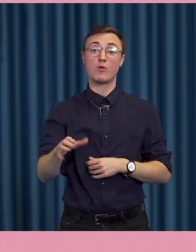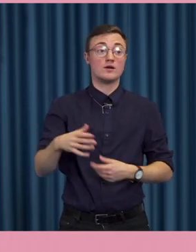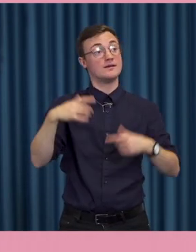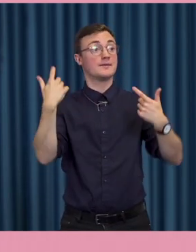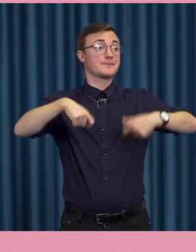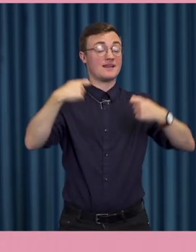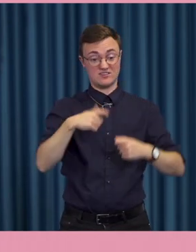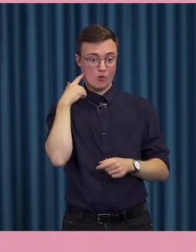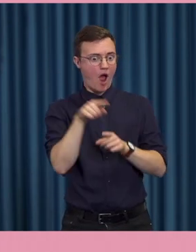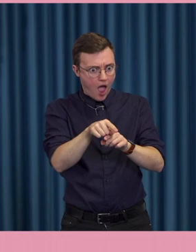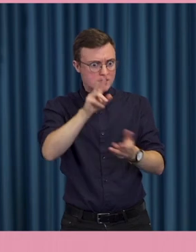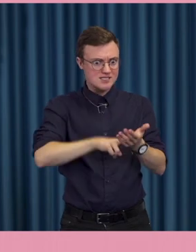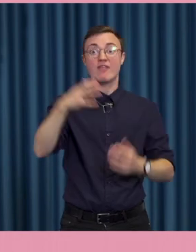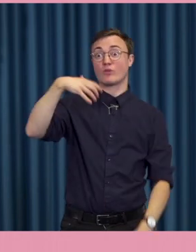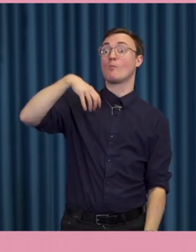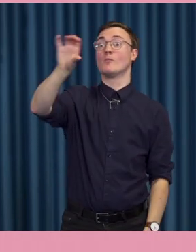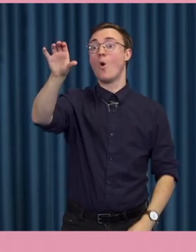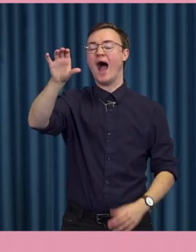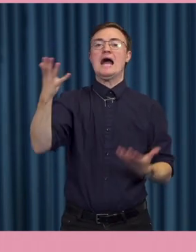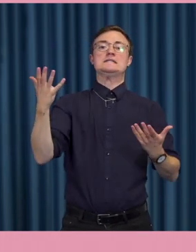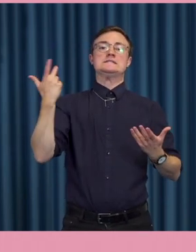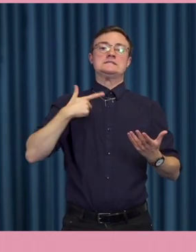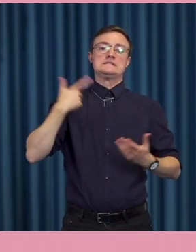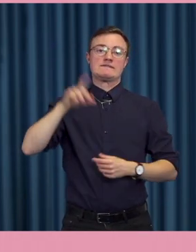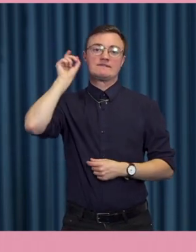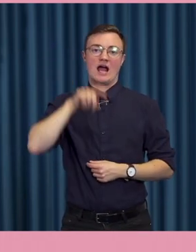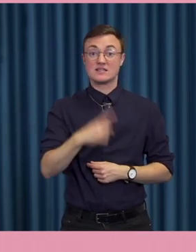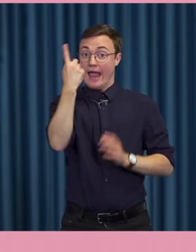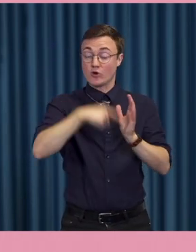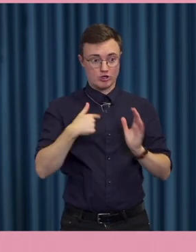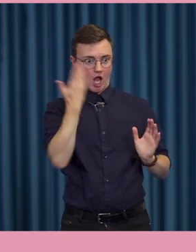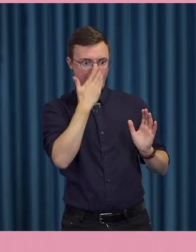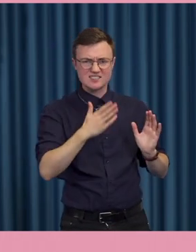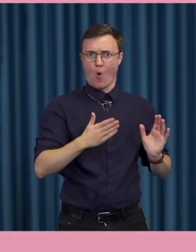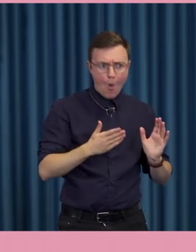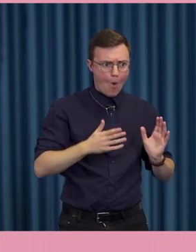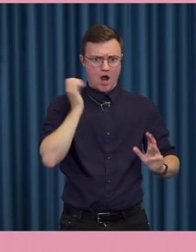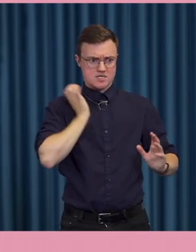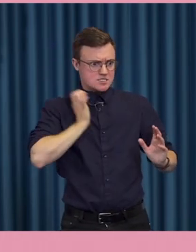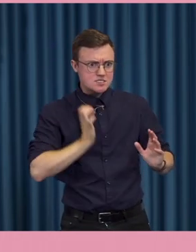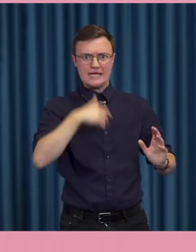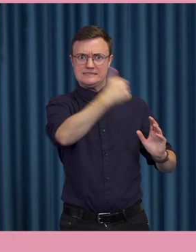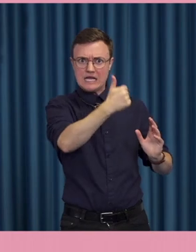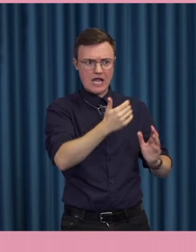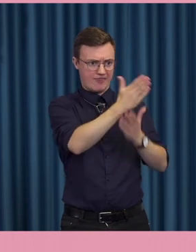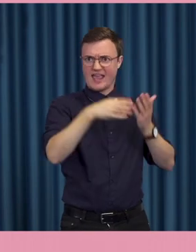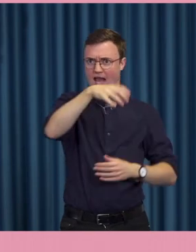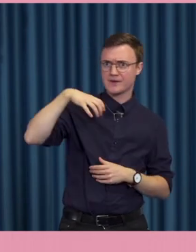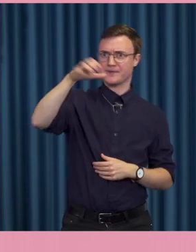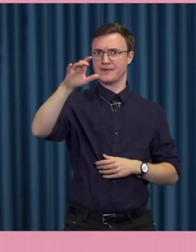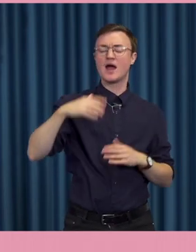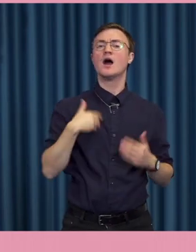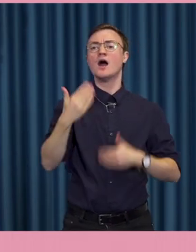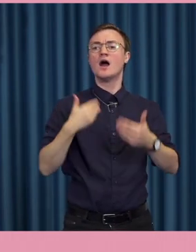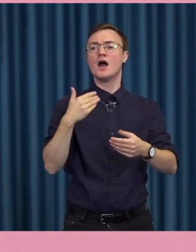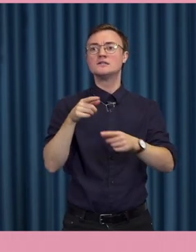för att jag trodde verkligen på det när jag läste det. Det kändes trovärdigt. Jag blev jätteengagerad och väldigt upprörd. Och så gillade jag att dela det. Och så insåg jag efter ett